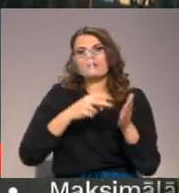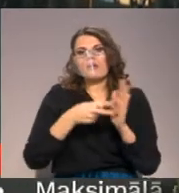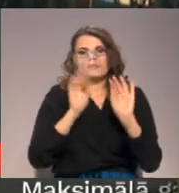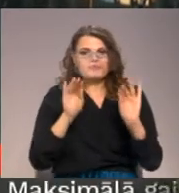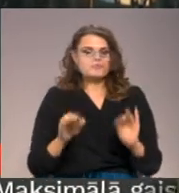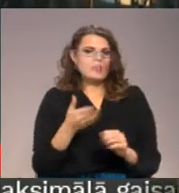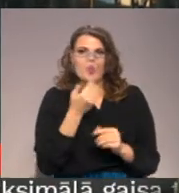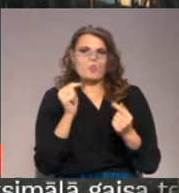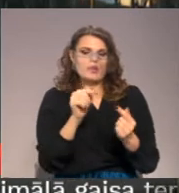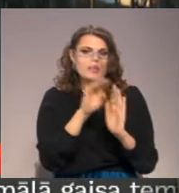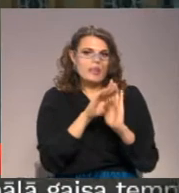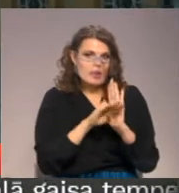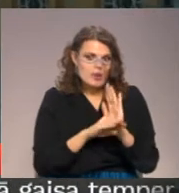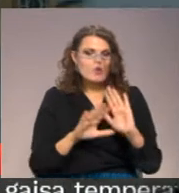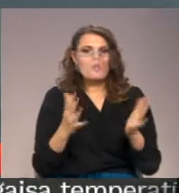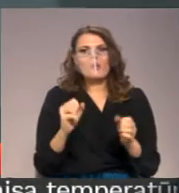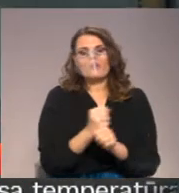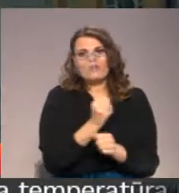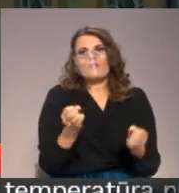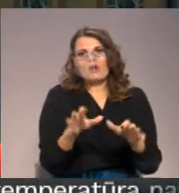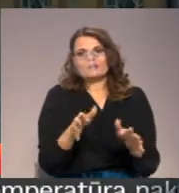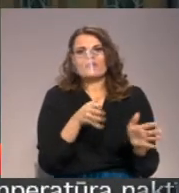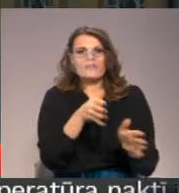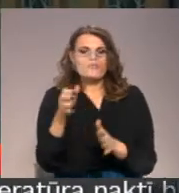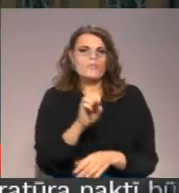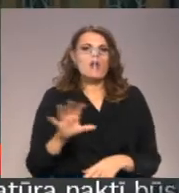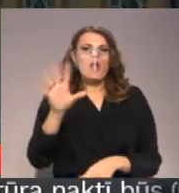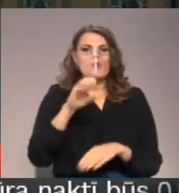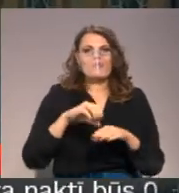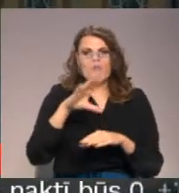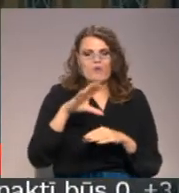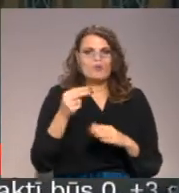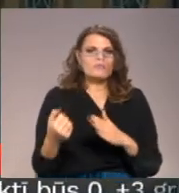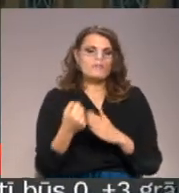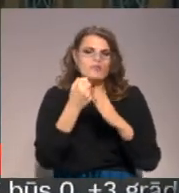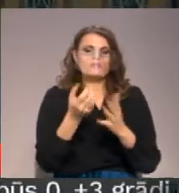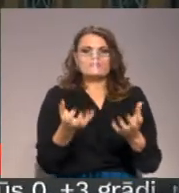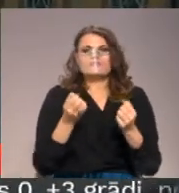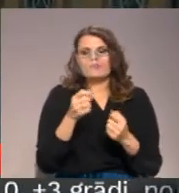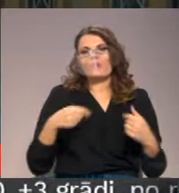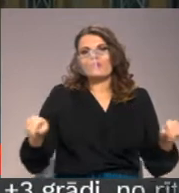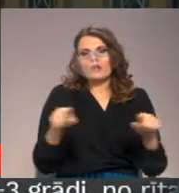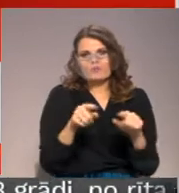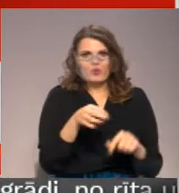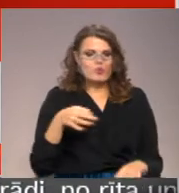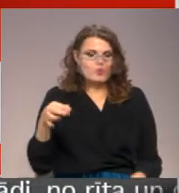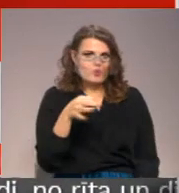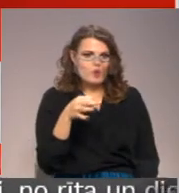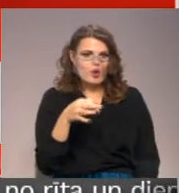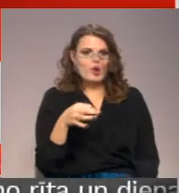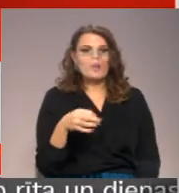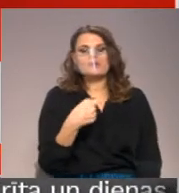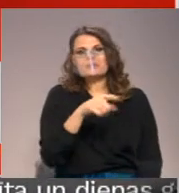neesot pretlikumīgi, tomēr varot atstāt iespaidu uz Eiropas fondu finansējumu apguvi novada teritorijā. Viņas